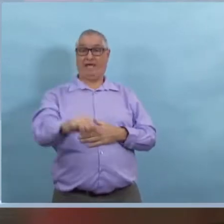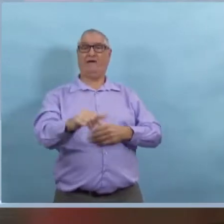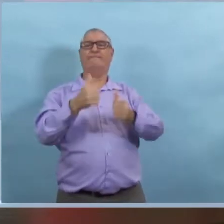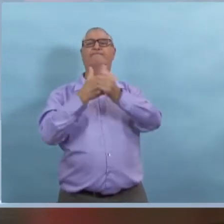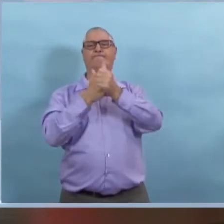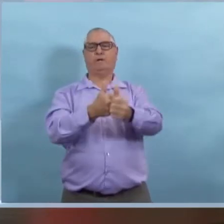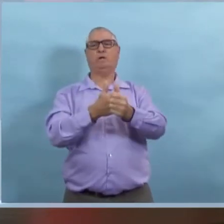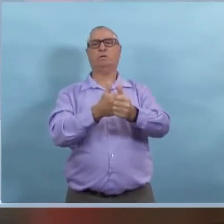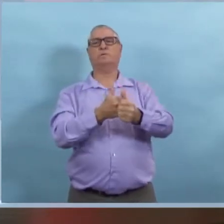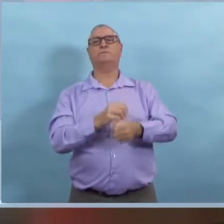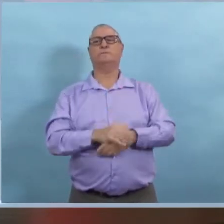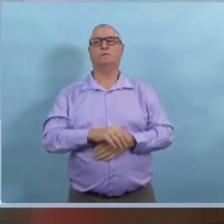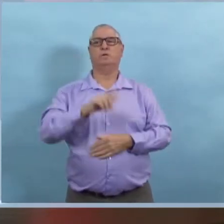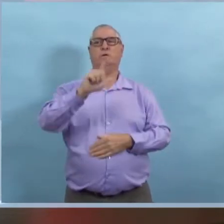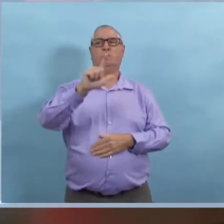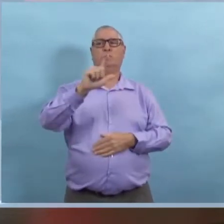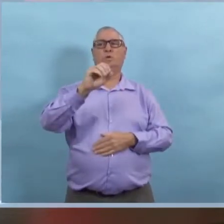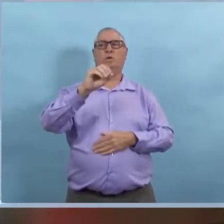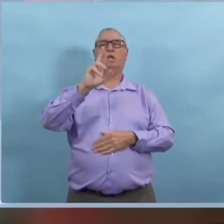plus fréquemment à l'heure actuelle.